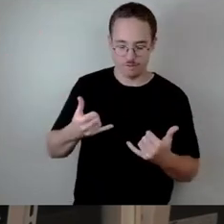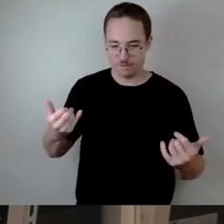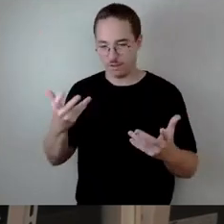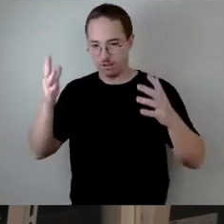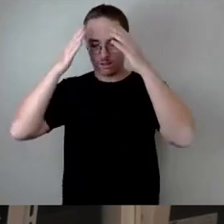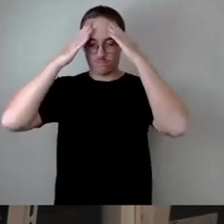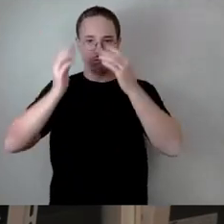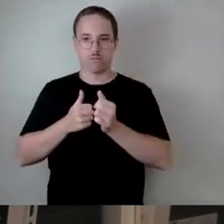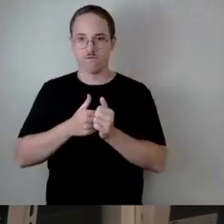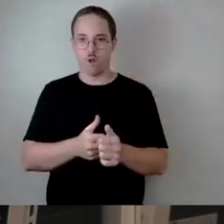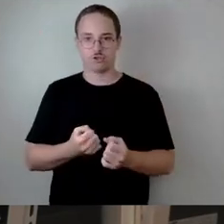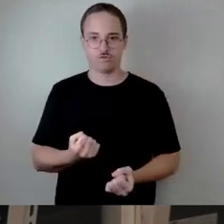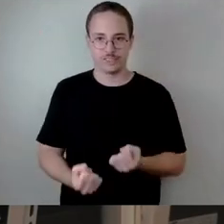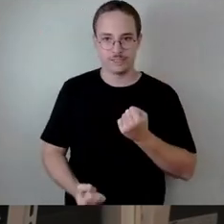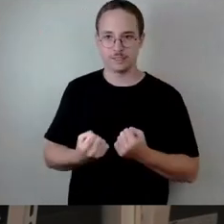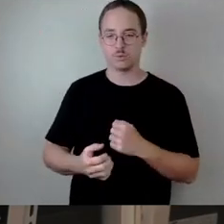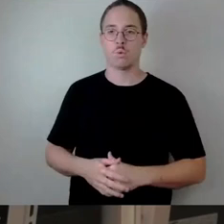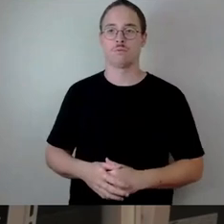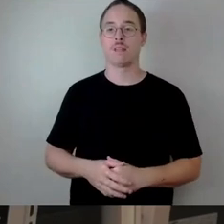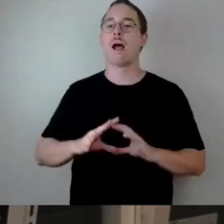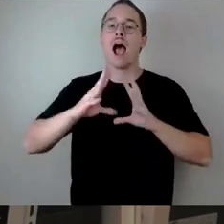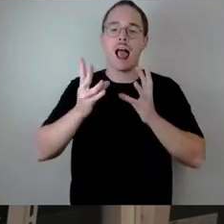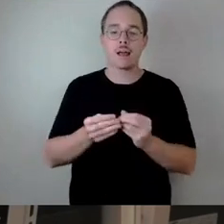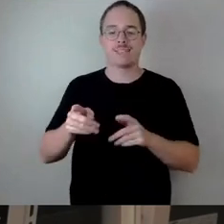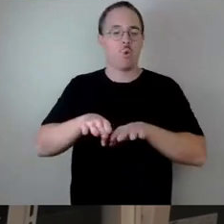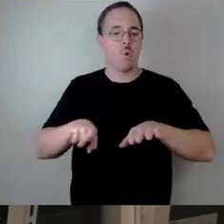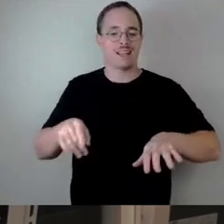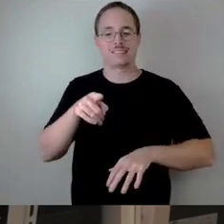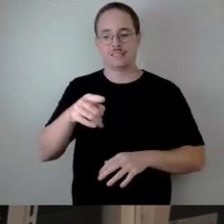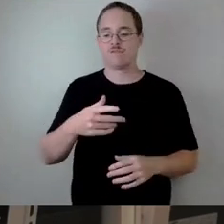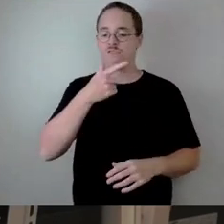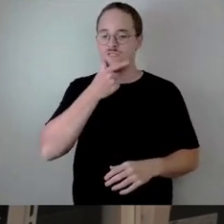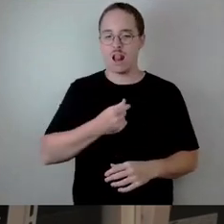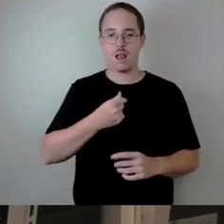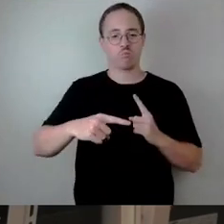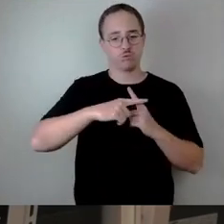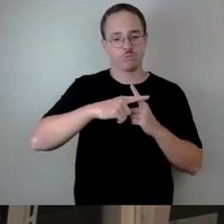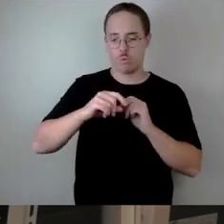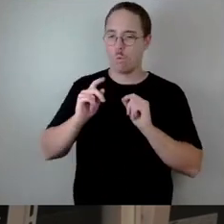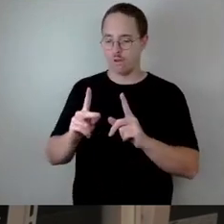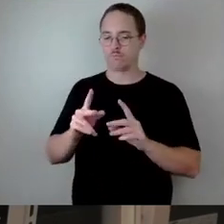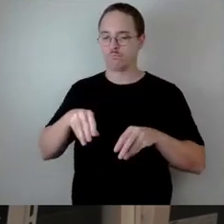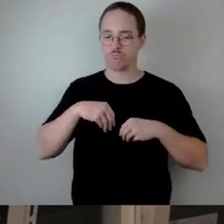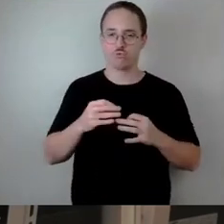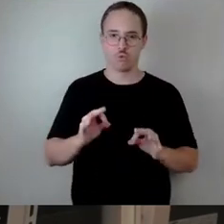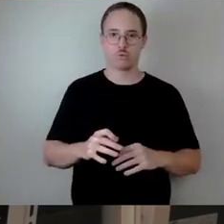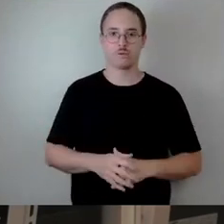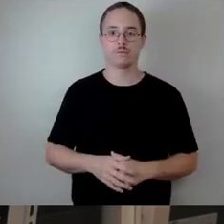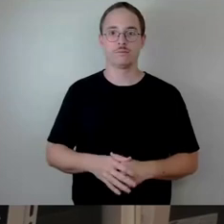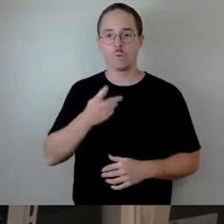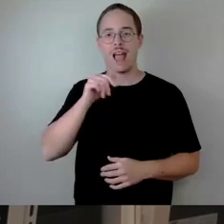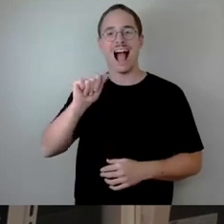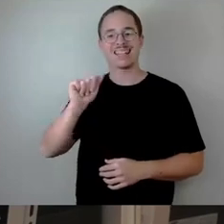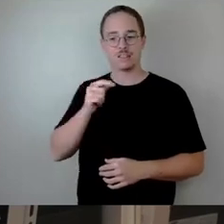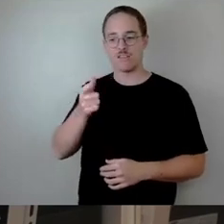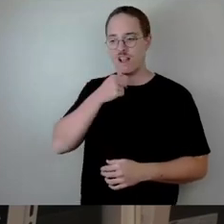bezeichnen. Und ich will ganz kurz noch, Agnes, zu dir sagen, die Schulassistenzen sind eben nicht nur schwierige Kinder. Wenn